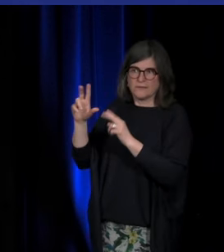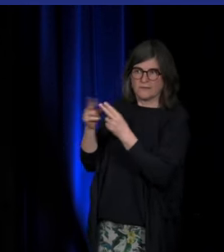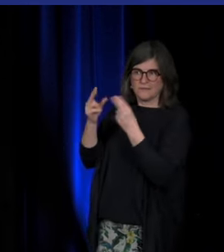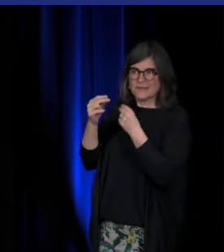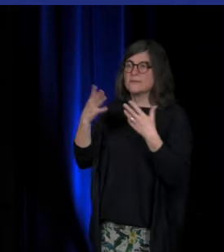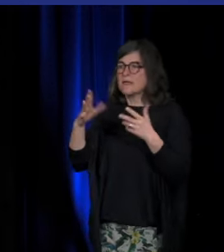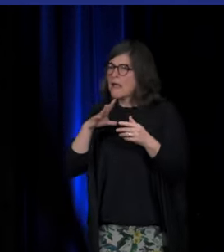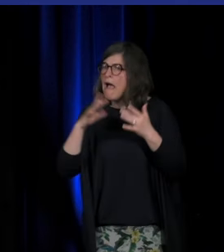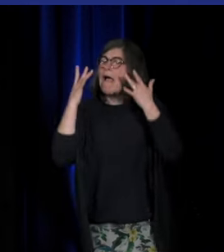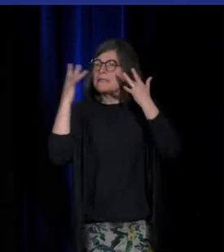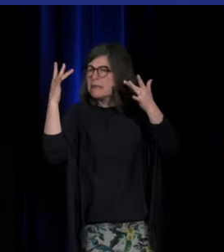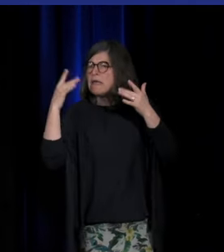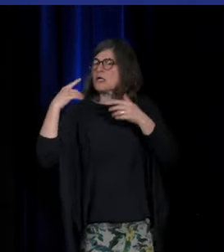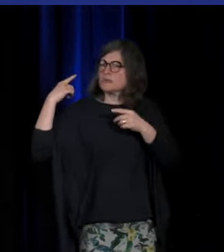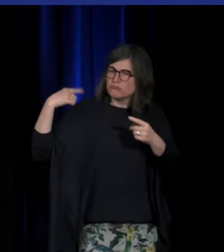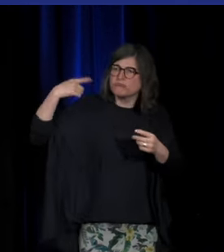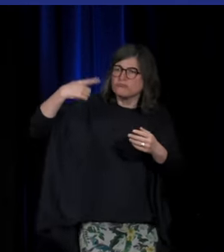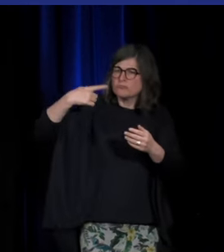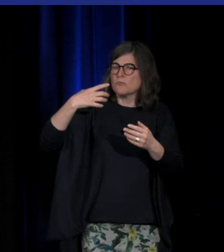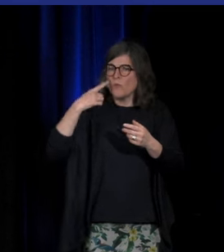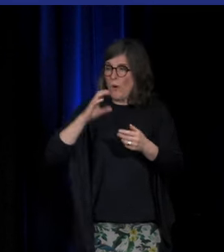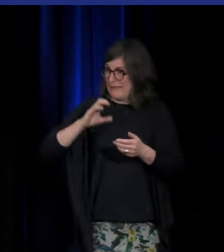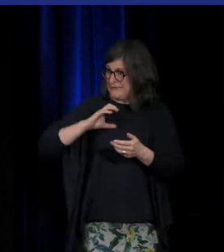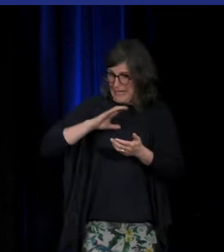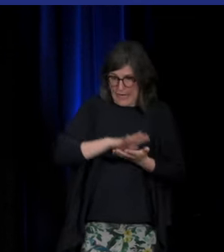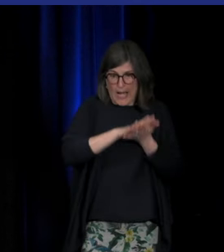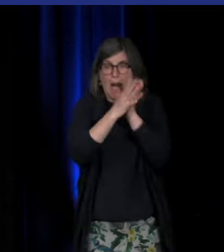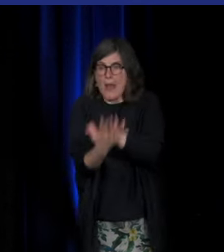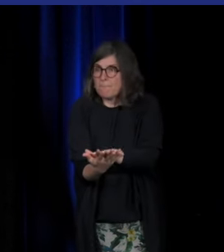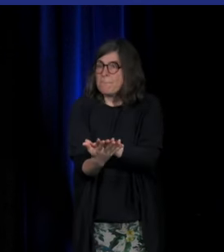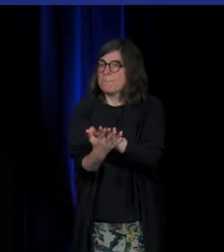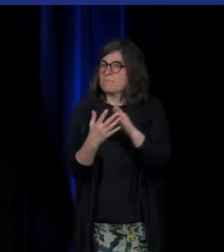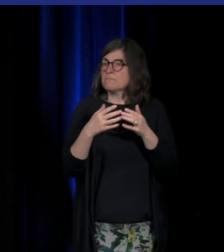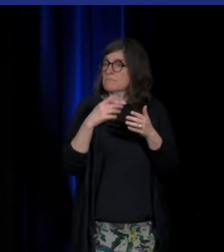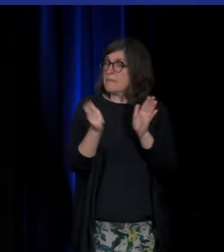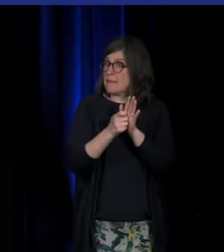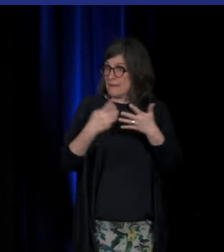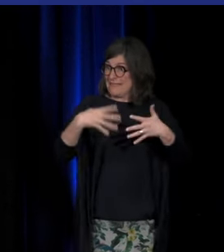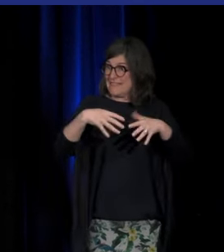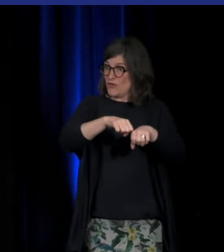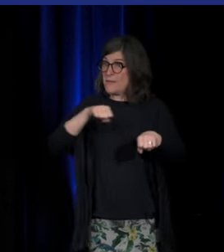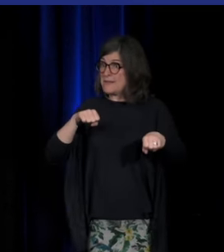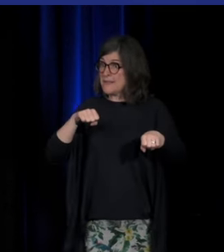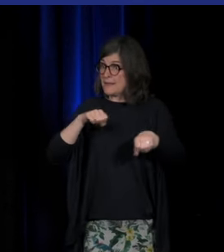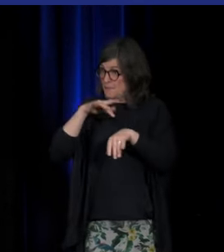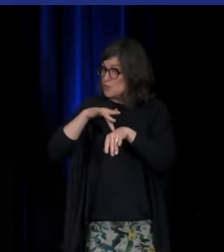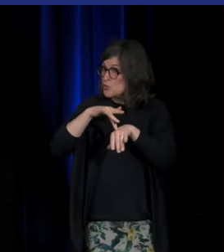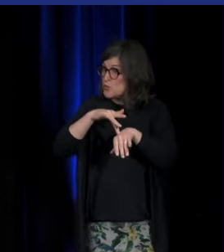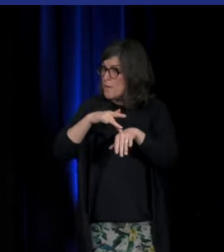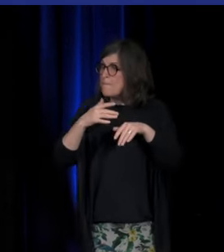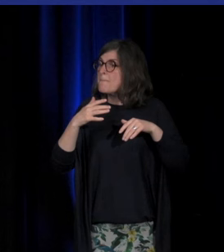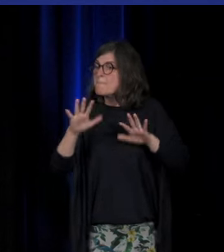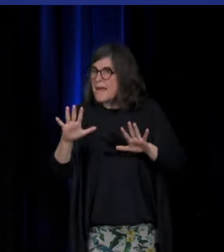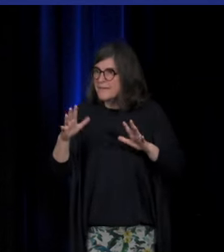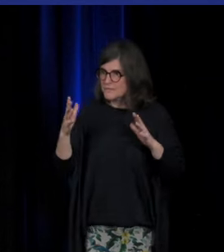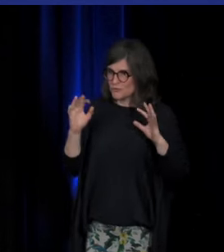des expériences d'écrire la langue des signes au 19ème siècle donc cette partie de justement comment les